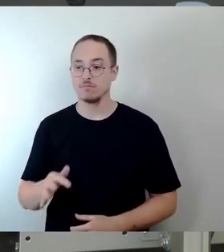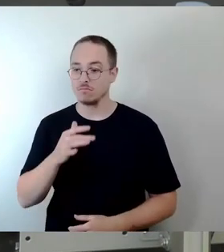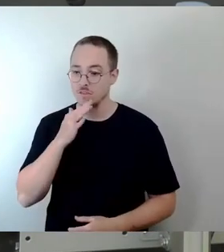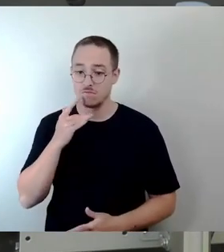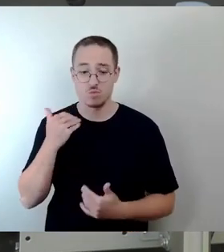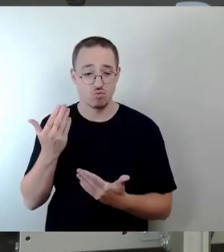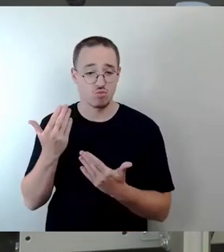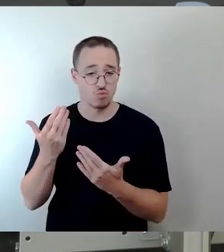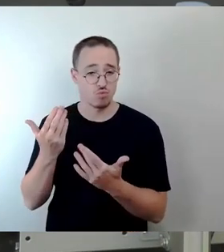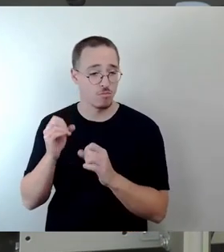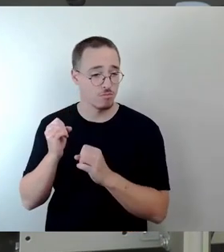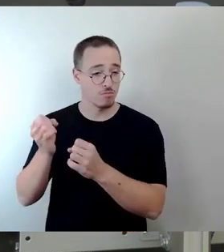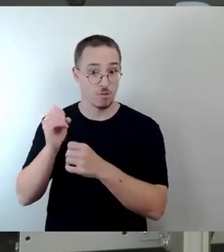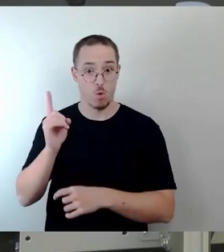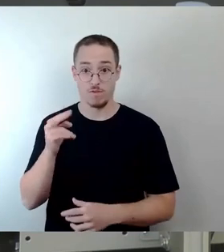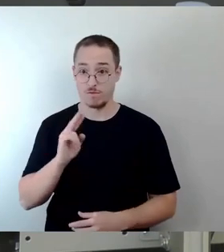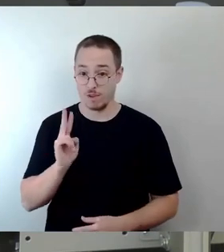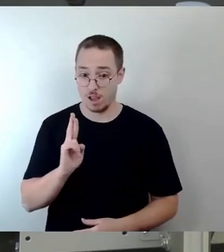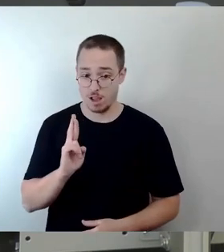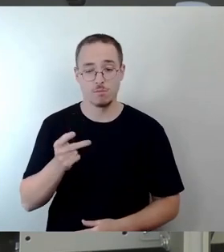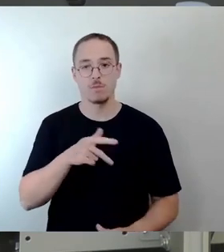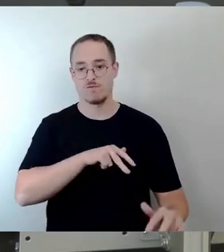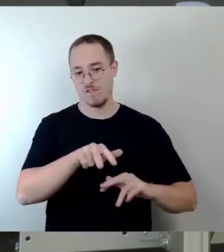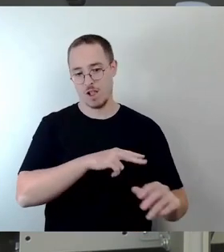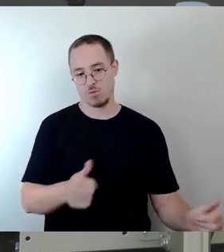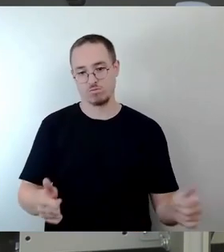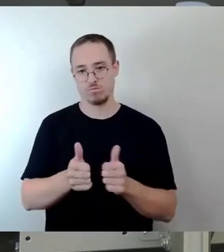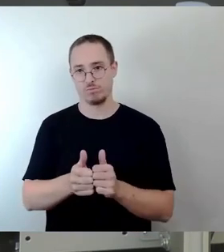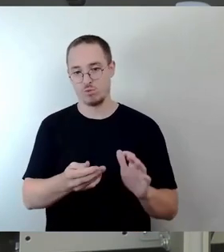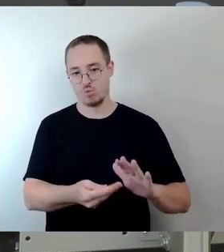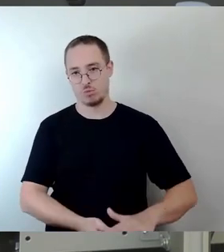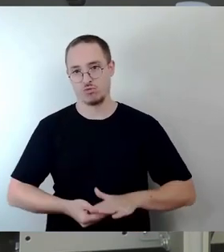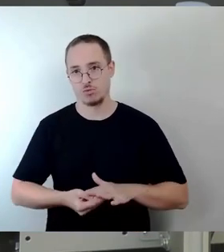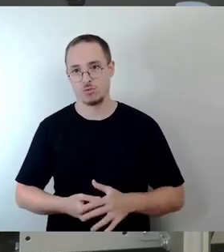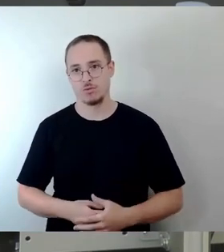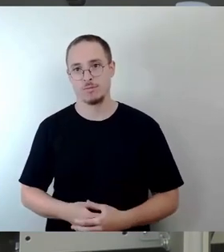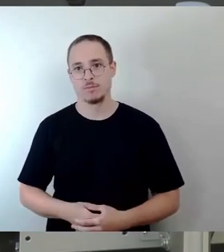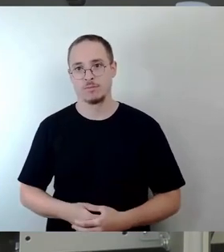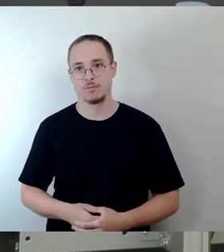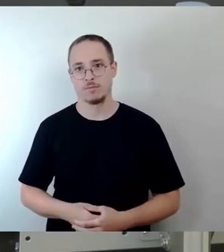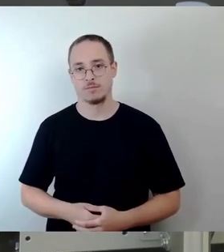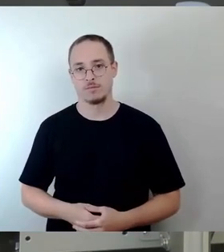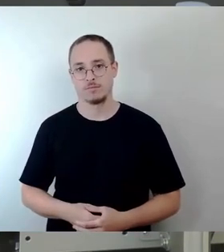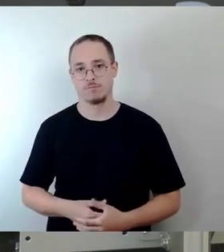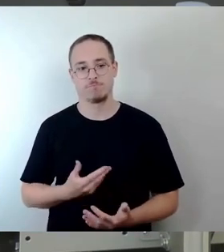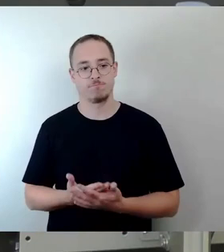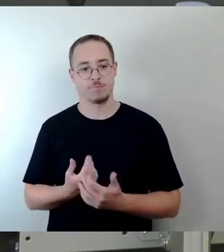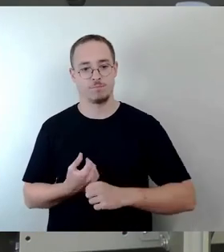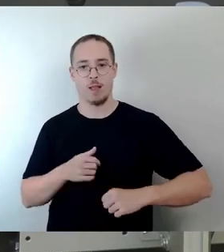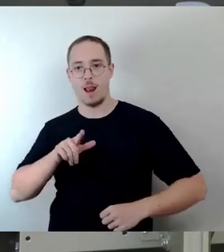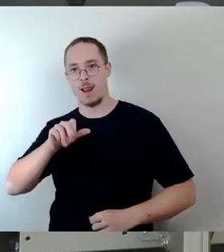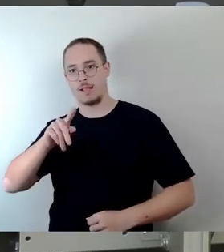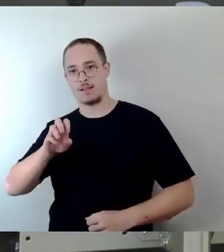an unserer Seite. Wir haben hier ein sehr gutes Ergebnis vorliegen. Die Linke stimmt dem zu und ich freue mich auf